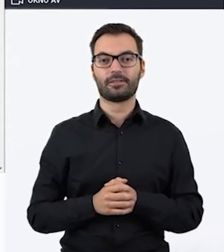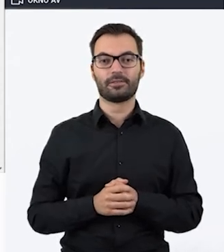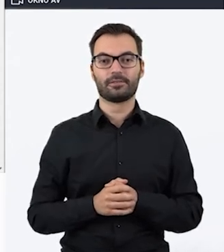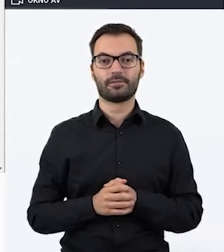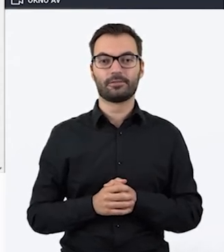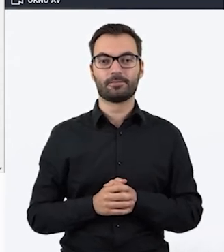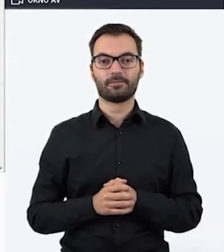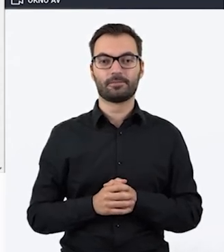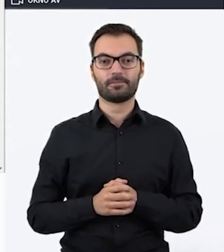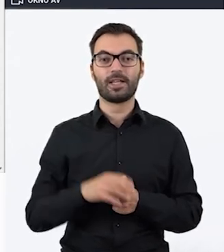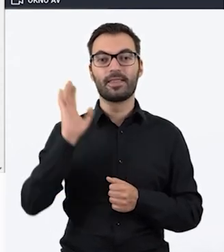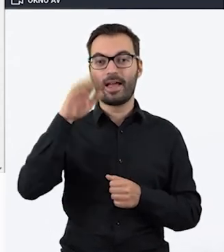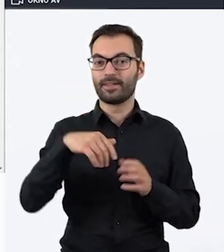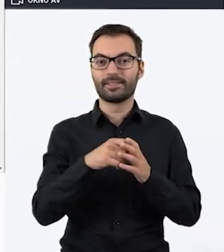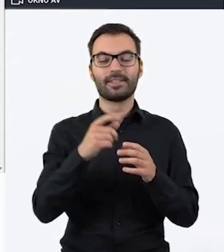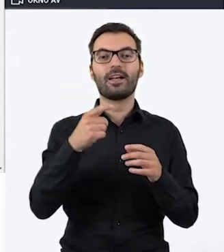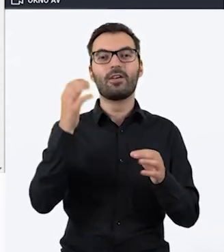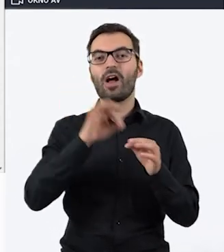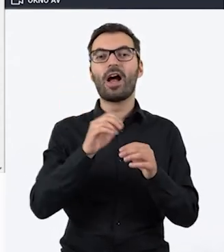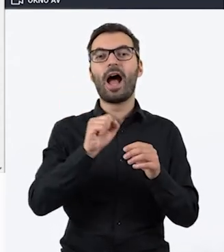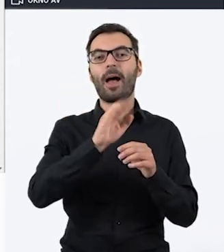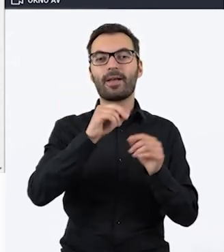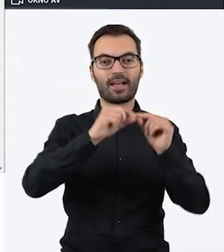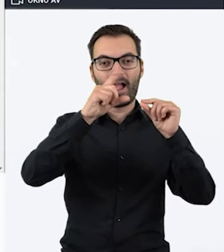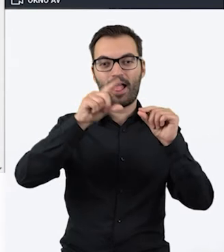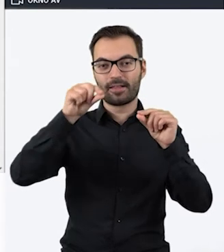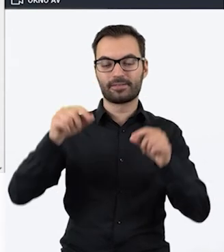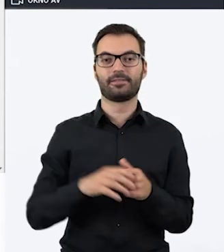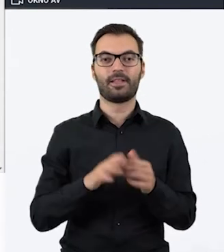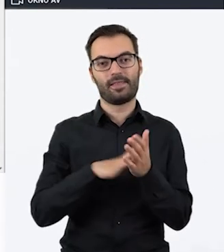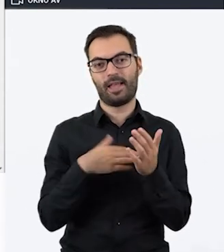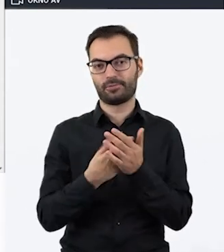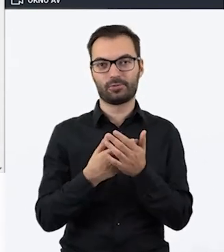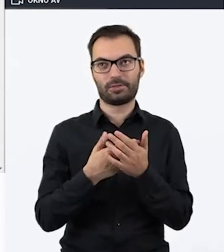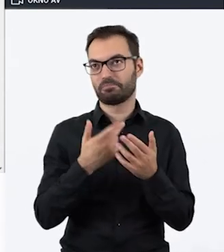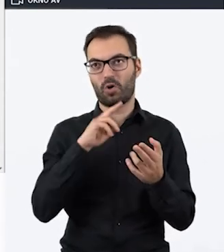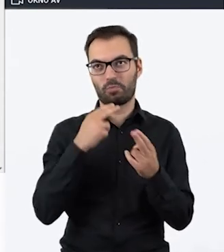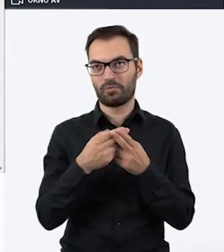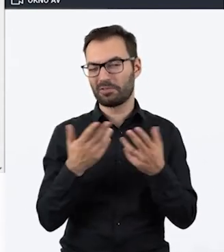jaką wielkość liter wybierzemy. Czyli na przykład rozwiązaniem będzie